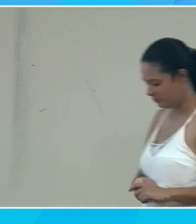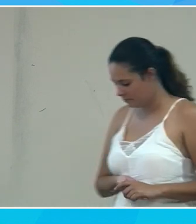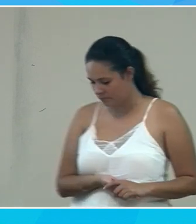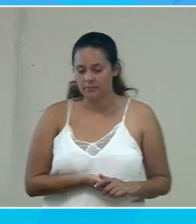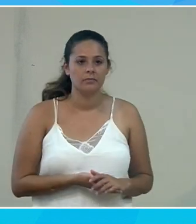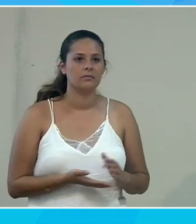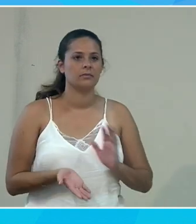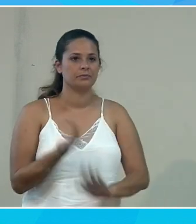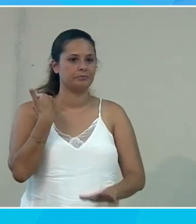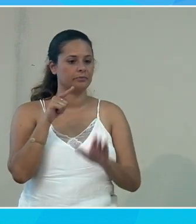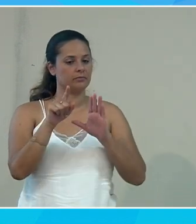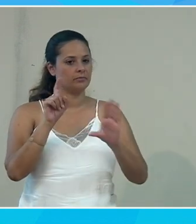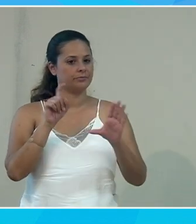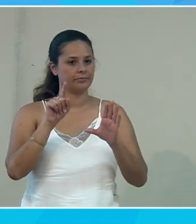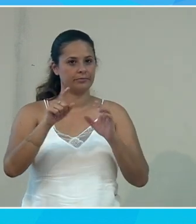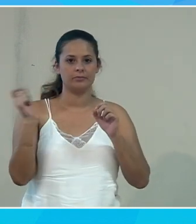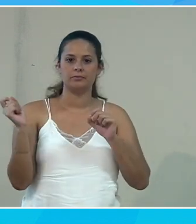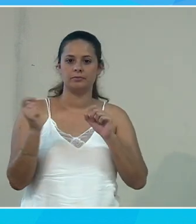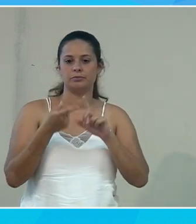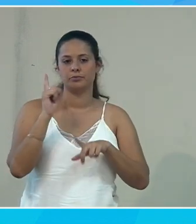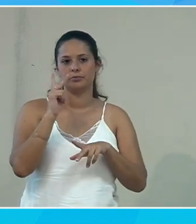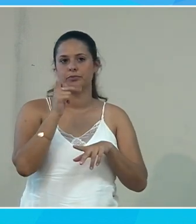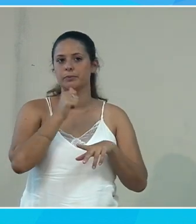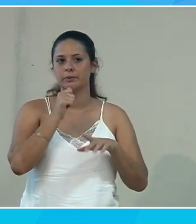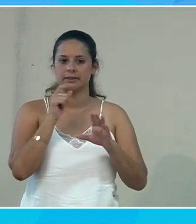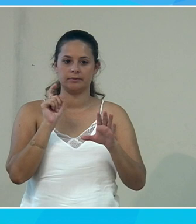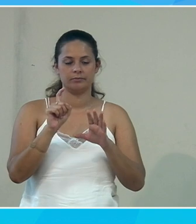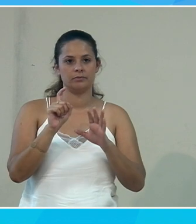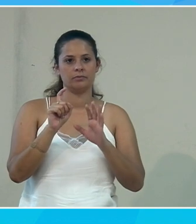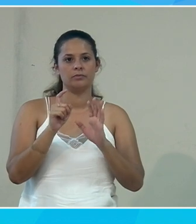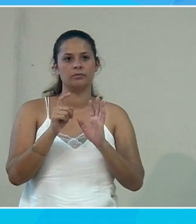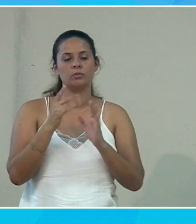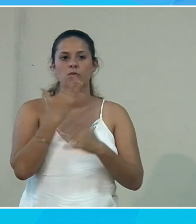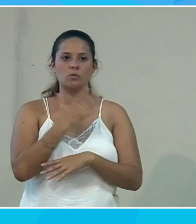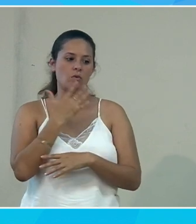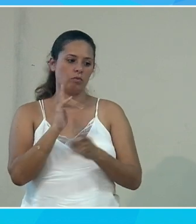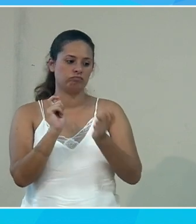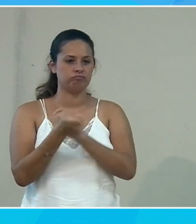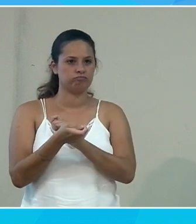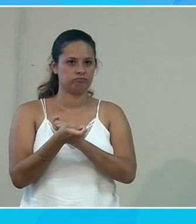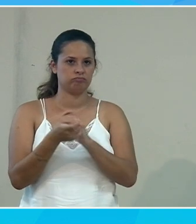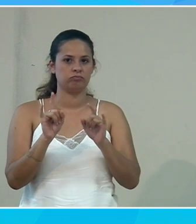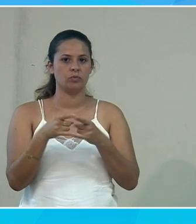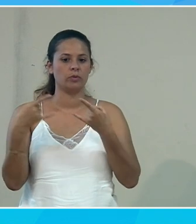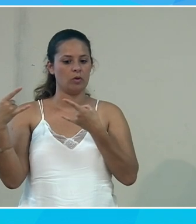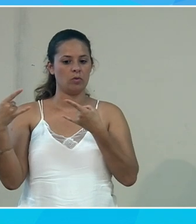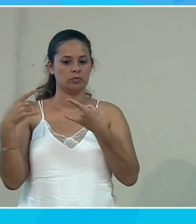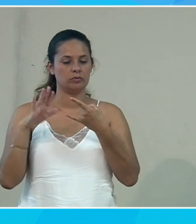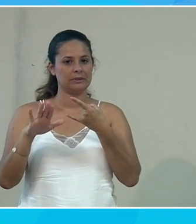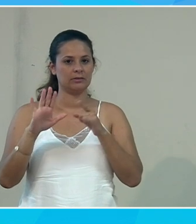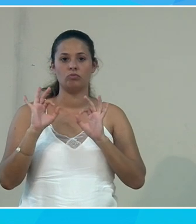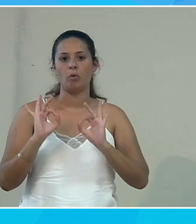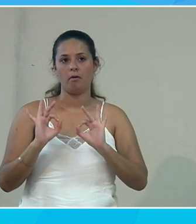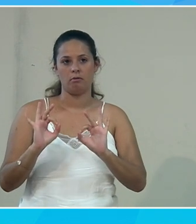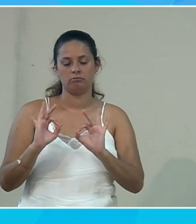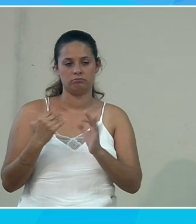un pointeur de souris plus petit et je vais remettre une couleur blanche. Voilà, donc je suis revenu en fait à Windows en mode normal.